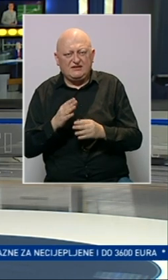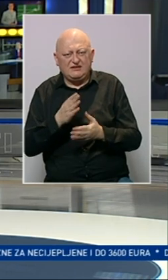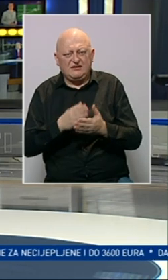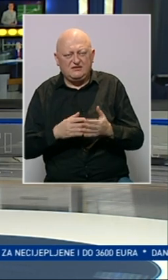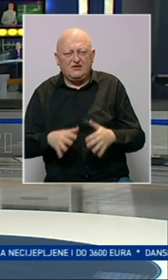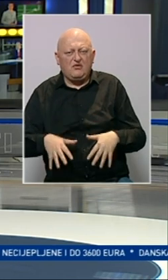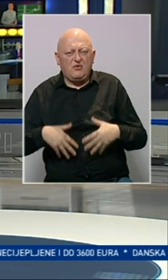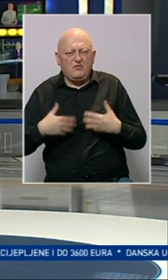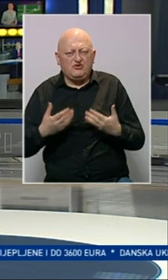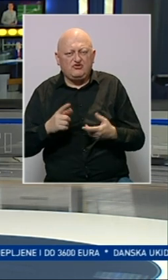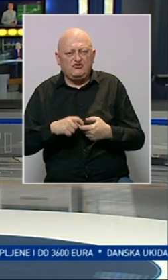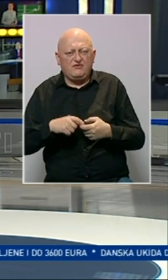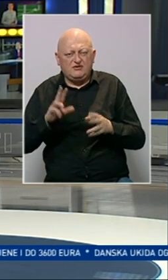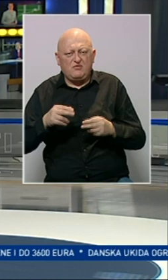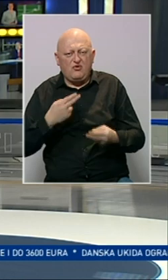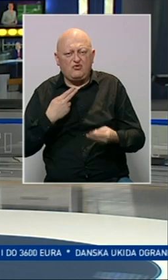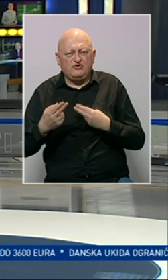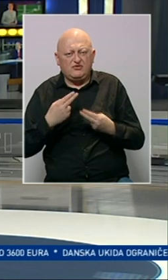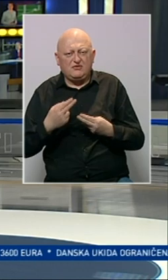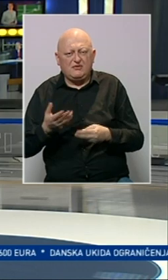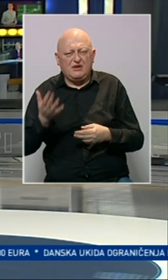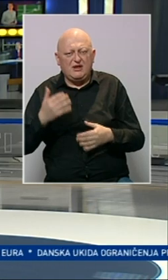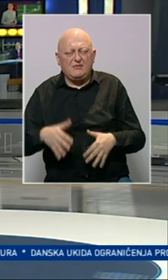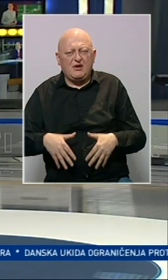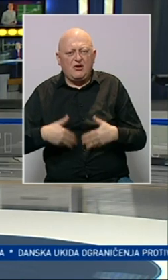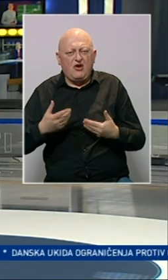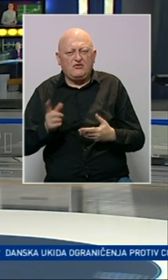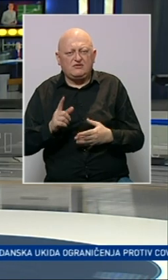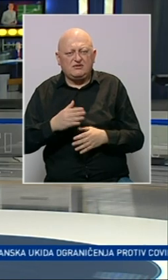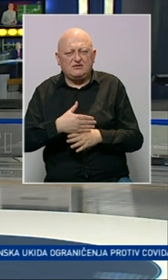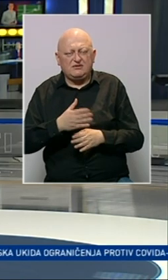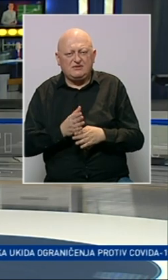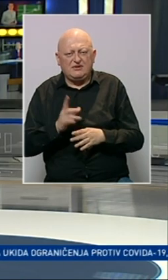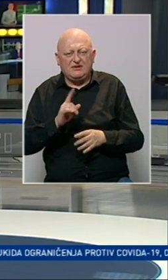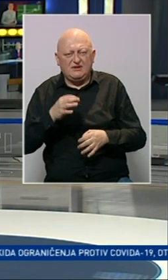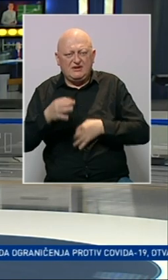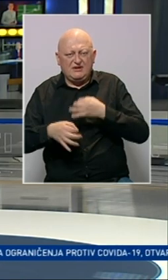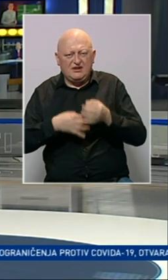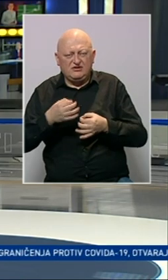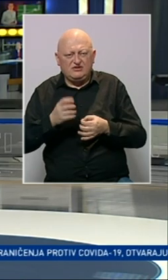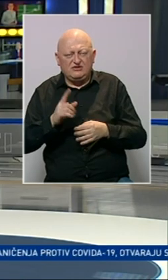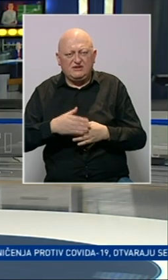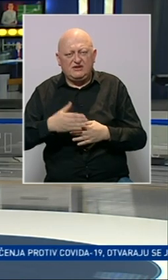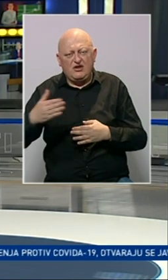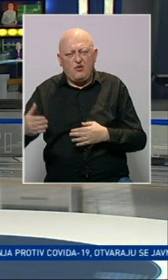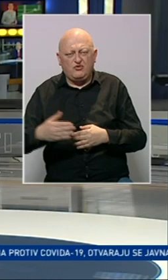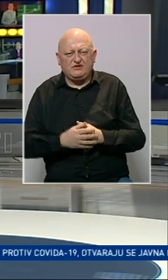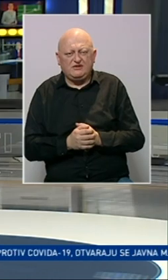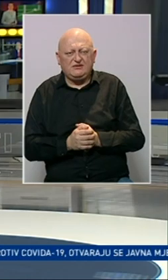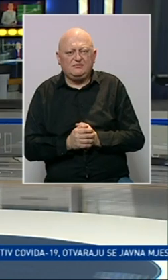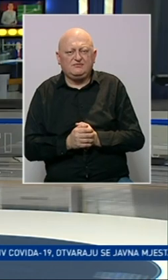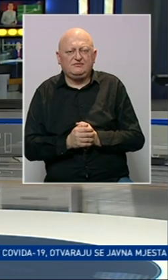i HDZ-a dijelom optimistični u vezi sa mogućim dogovorima. Ipak optimizan ne dijel je ni analitičari, ni